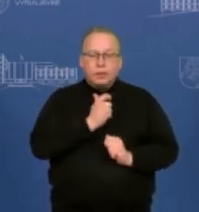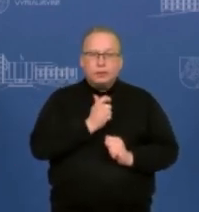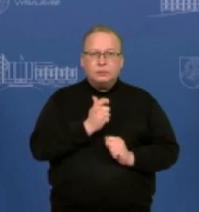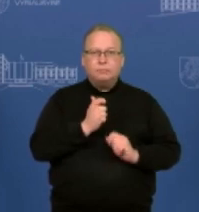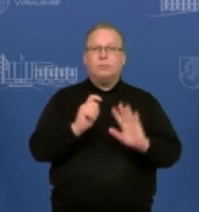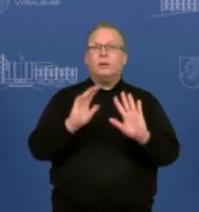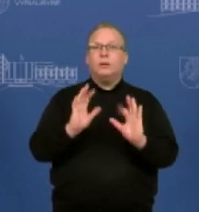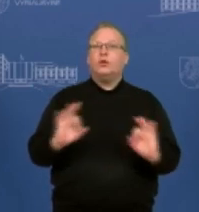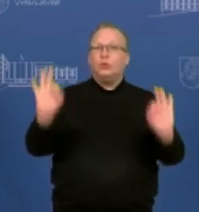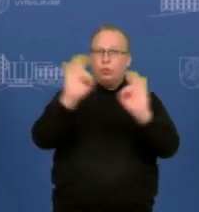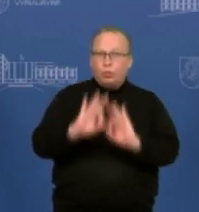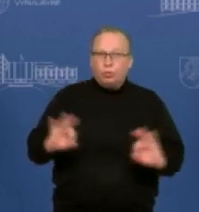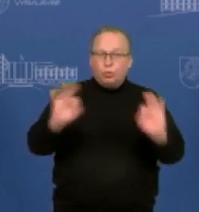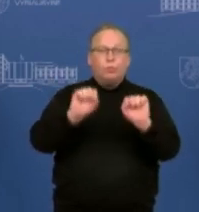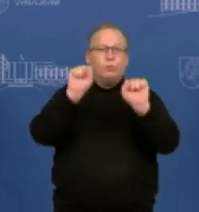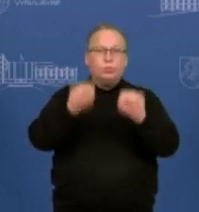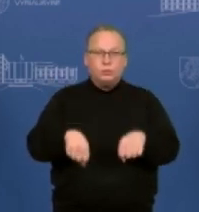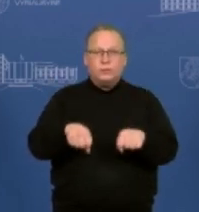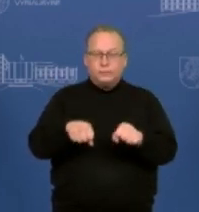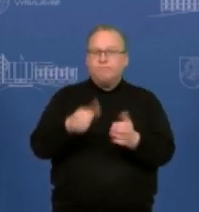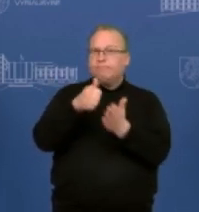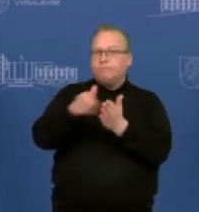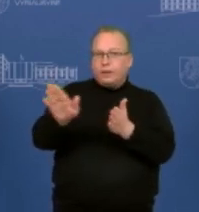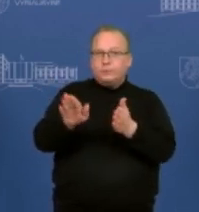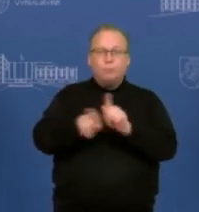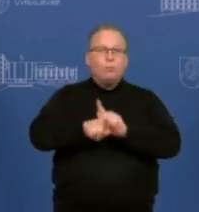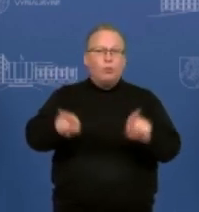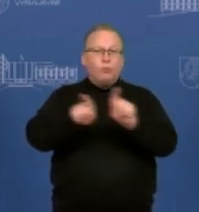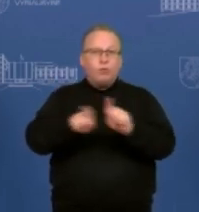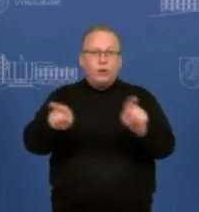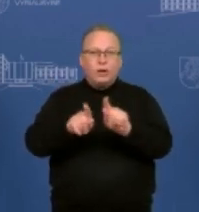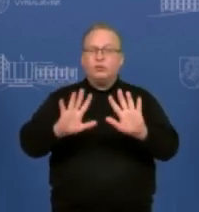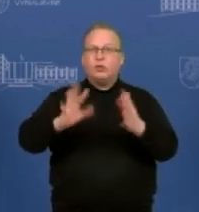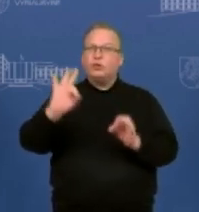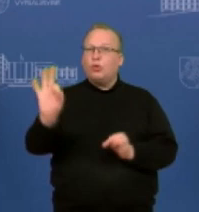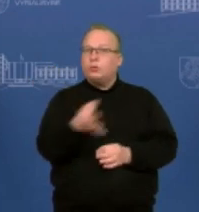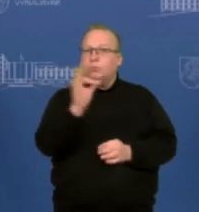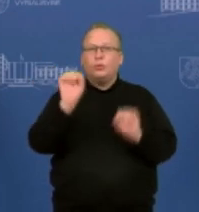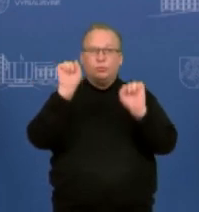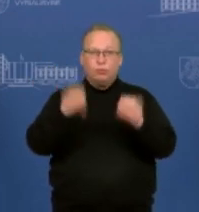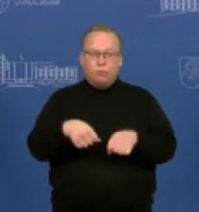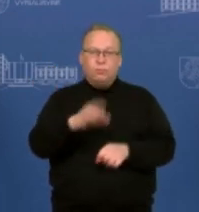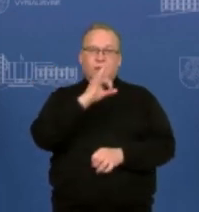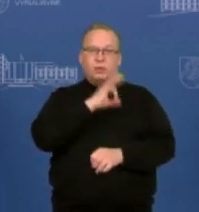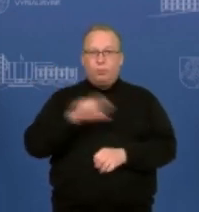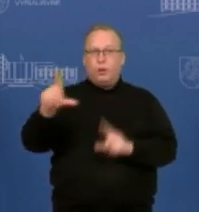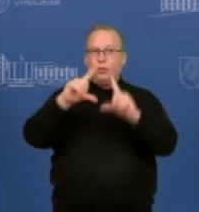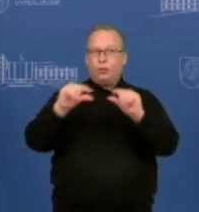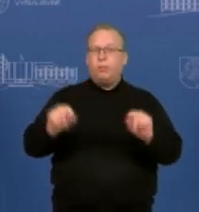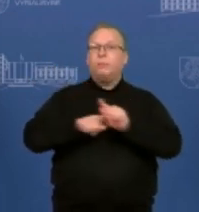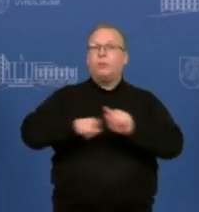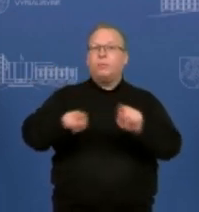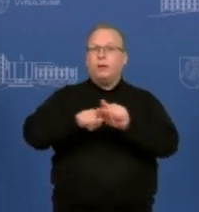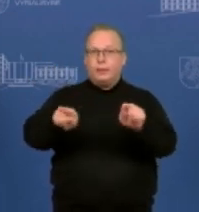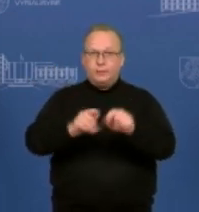kažkokių provokacijų ar kažkokių nesusipratimų, kurie galėtų būti išnaudoti Kremliaus propagandai.